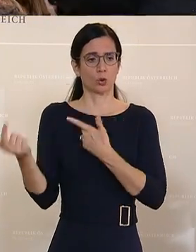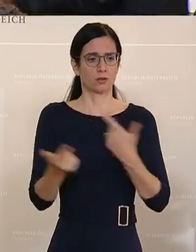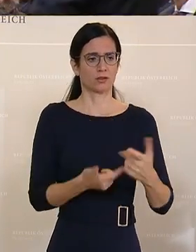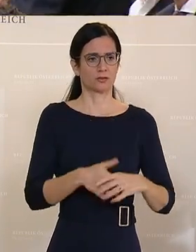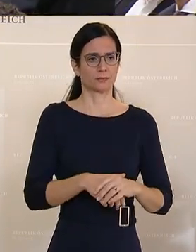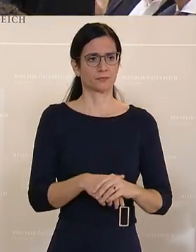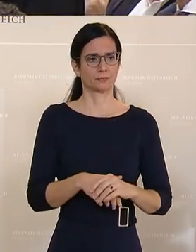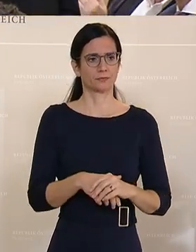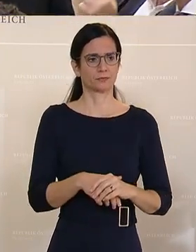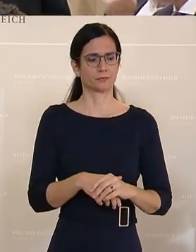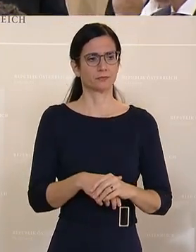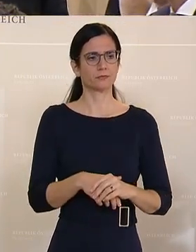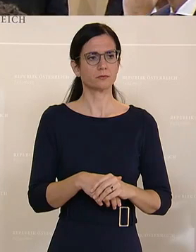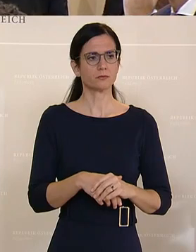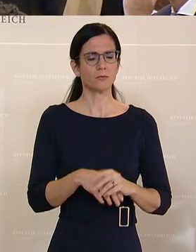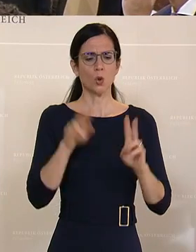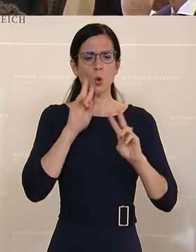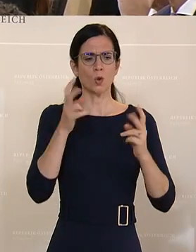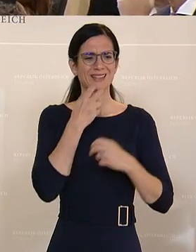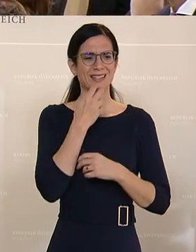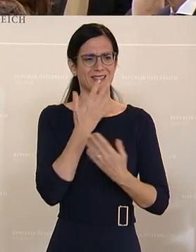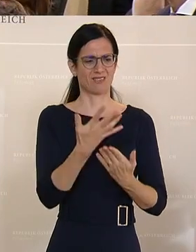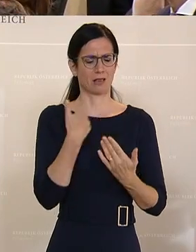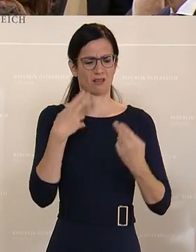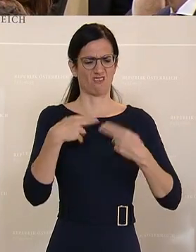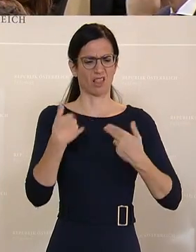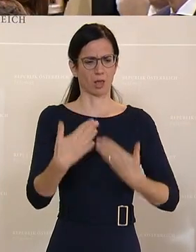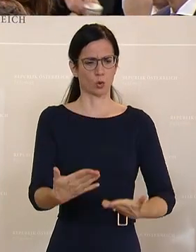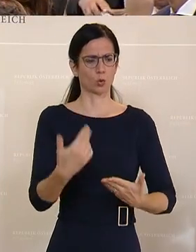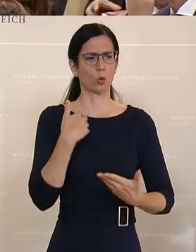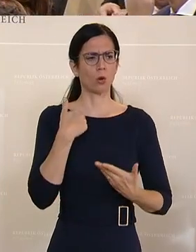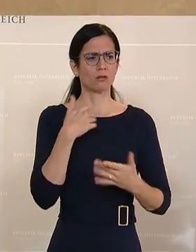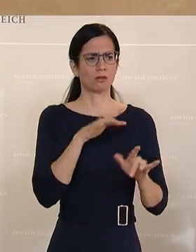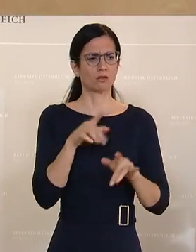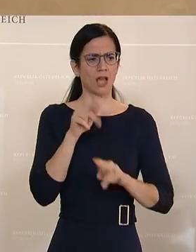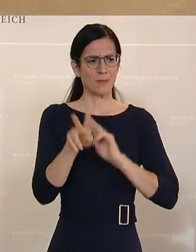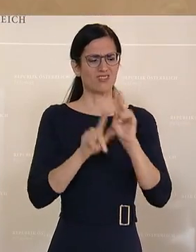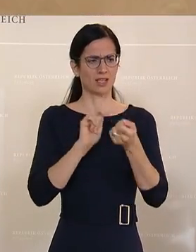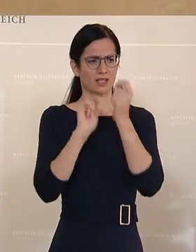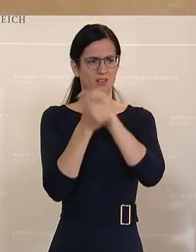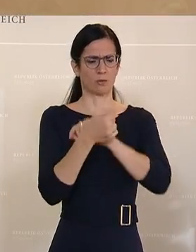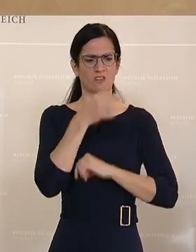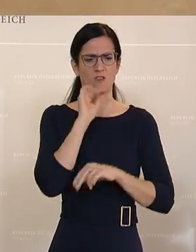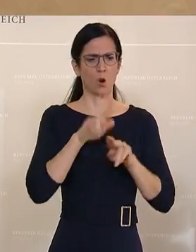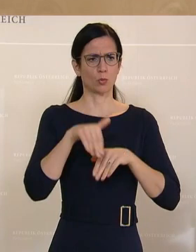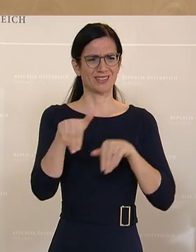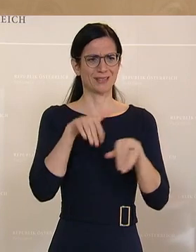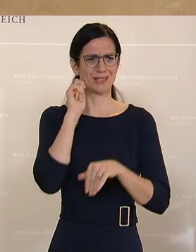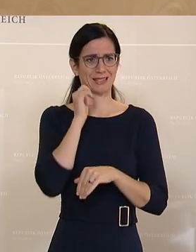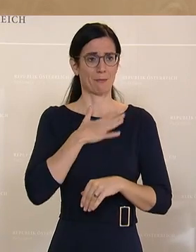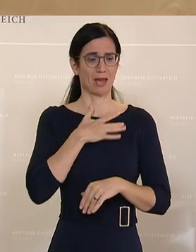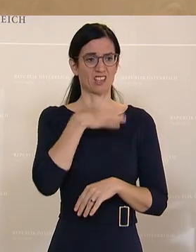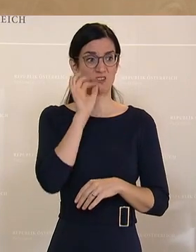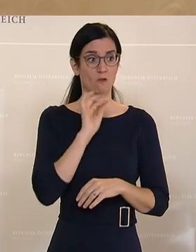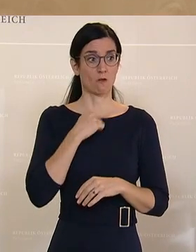Und dann habe ich mir gedacht, um Gottes Willen, es geht ja noch in diesem Ton weiter, dann haben Sie irgendwas fabuliert von wegen einer Pflegereform. Frau Bundesministerin, meine Frau ist selbst in der Brau